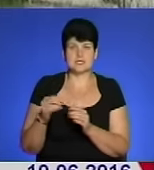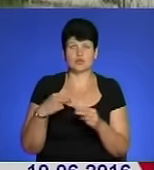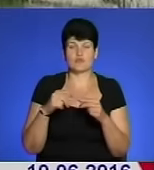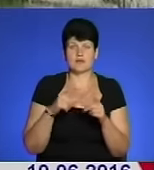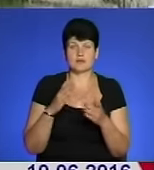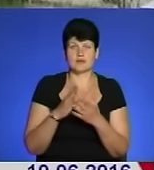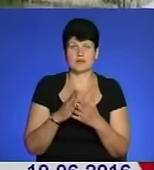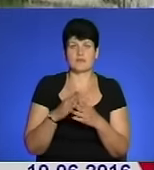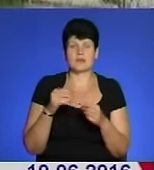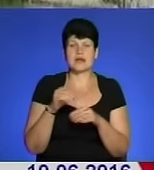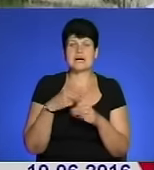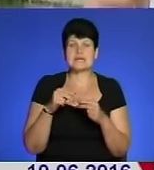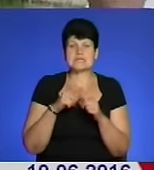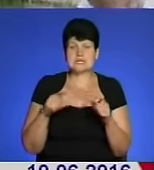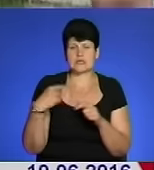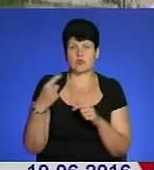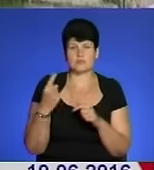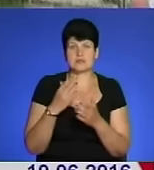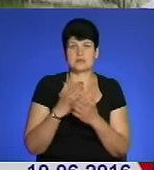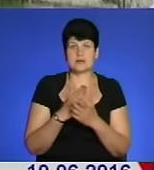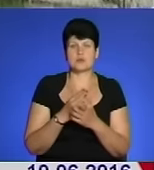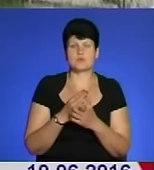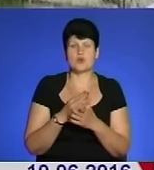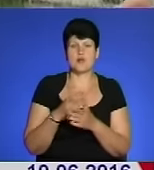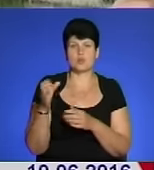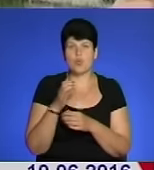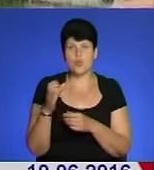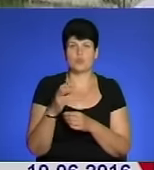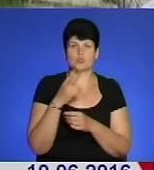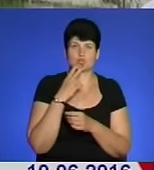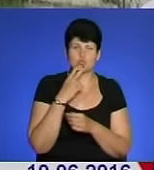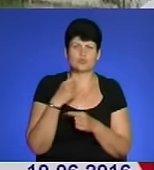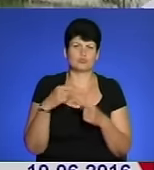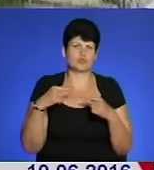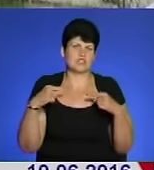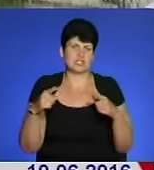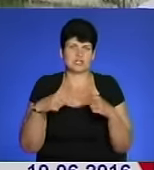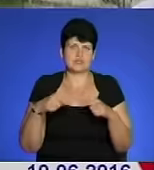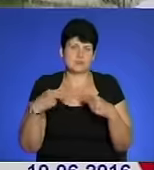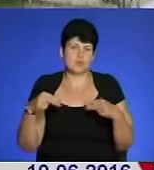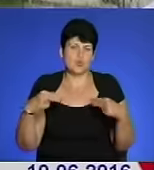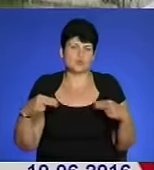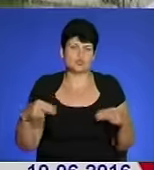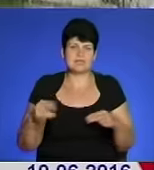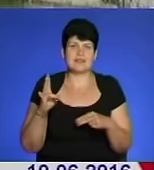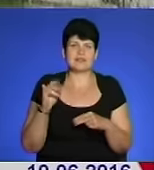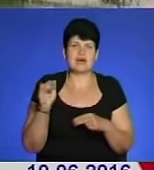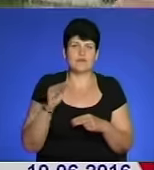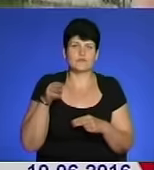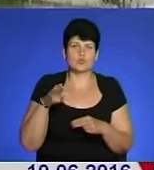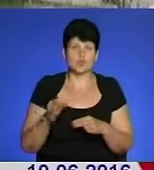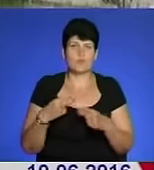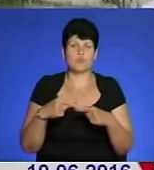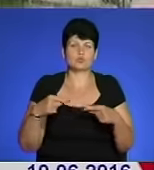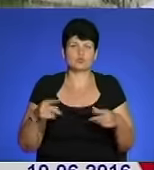в магазинах області. В даному випадку йдеться про алкоголь, тютюн та інші види продукції, нафтопродукти, які